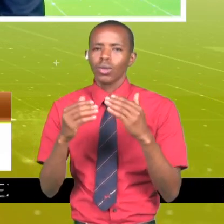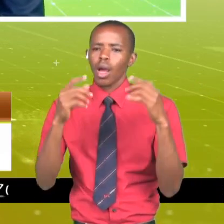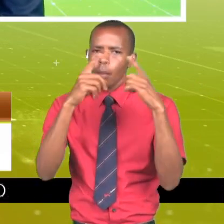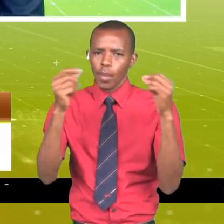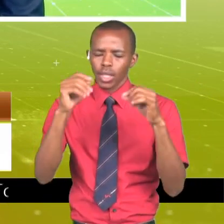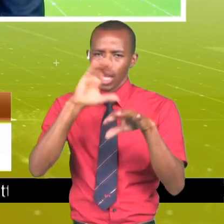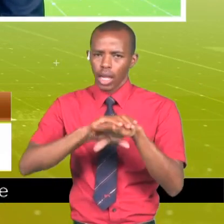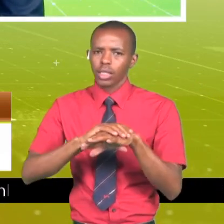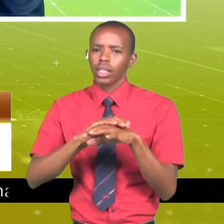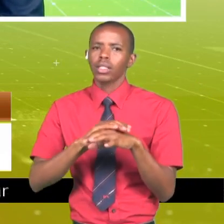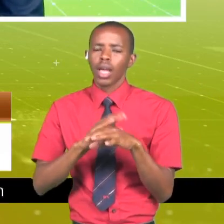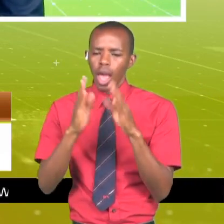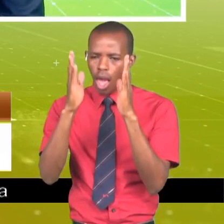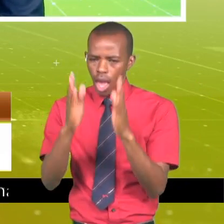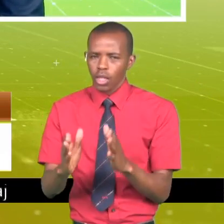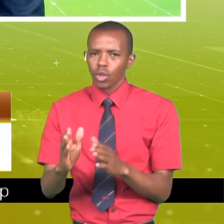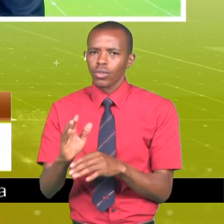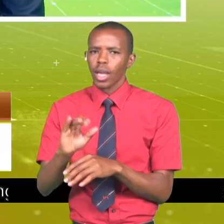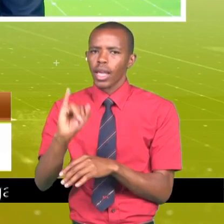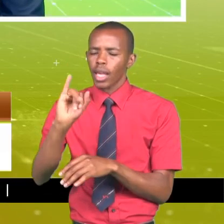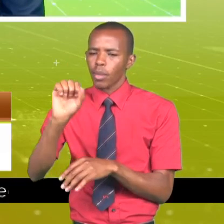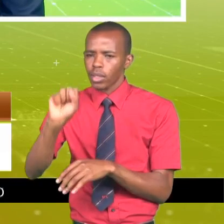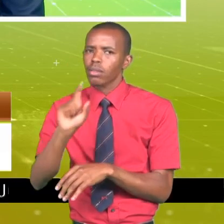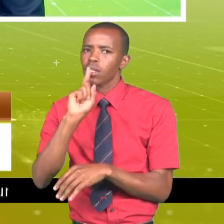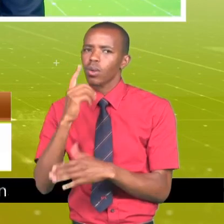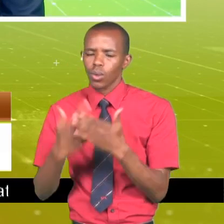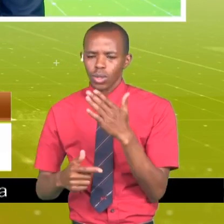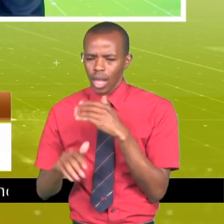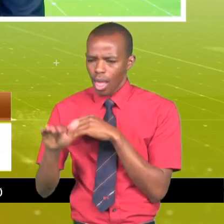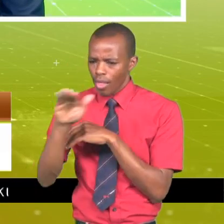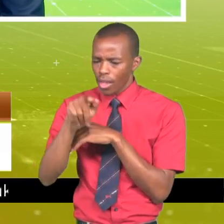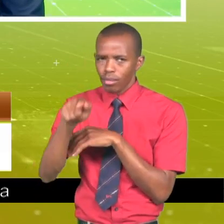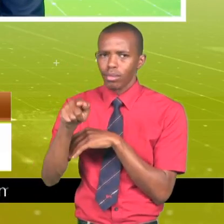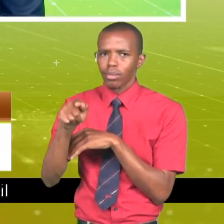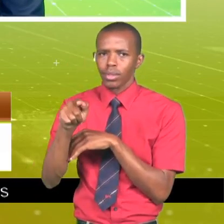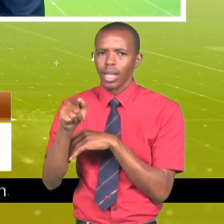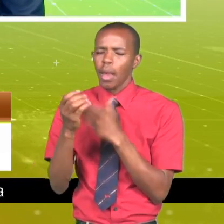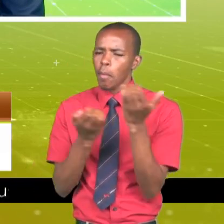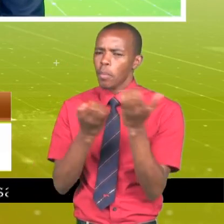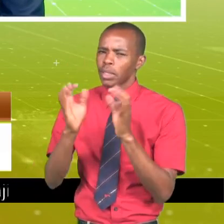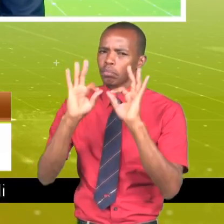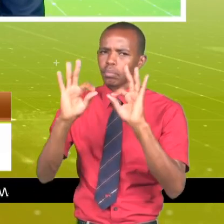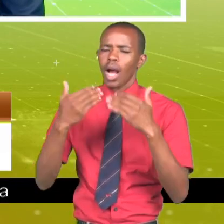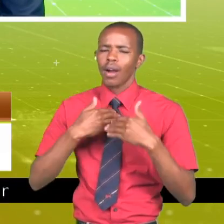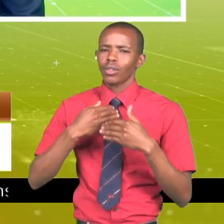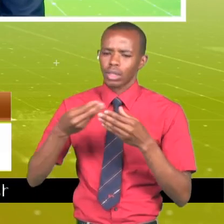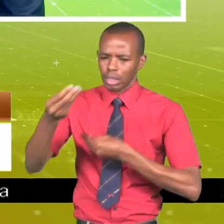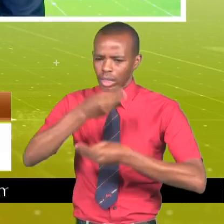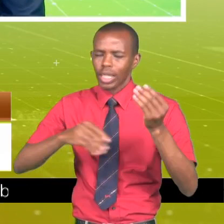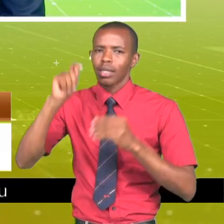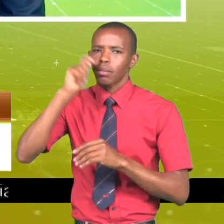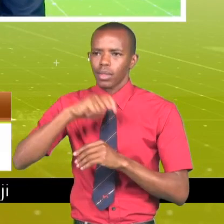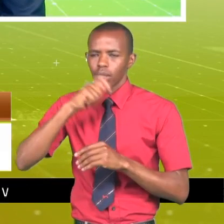kutoka kwa mmoja wakaji wa Eneo la igembe kusinia. Nasema kuamba Eneo hilo ndiyo linabiya sharanzuri ya kuhuza meraa, na